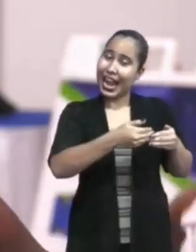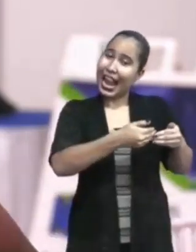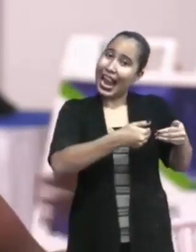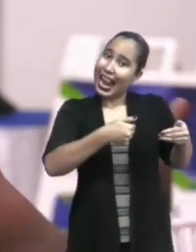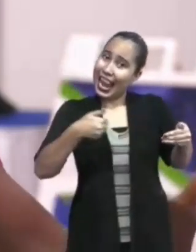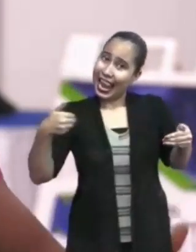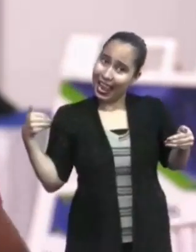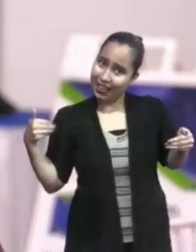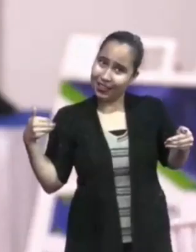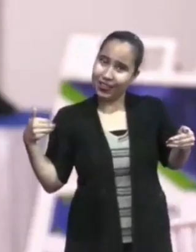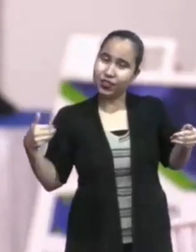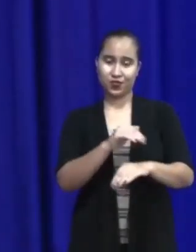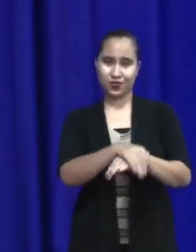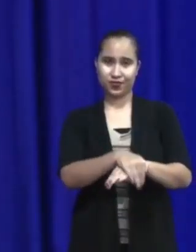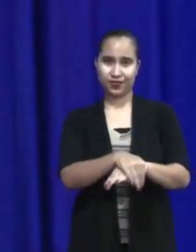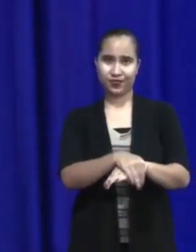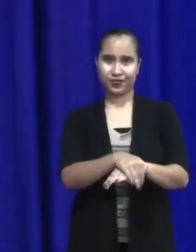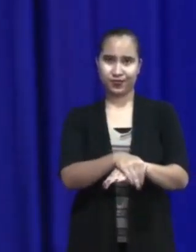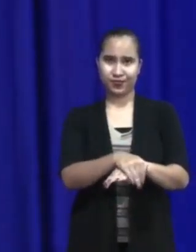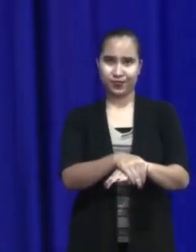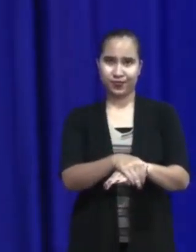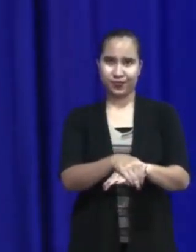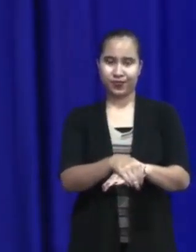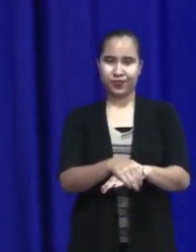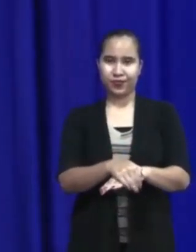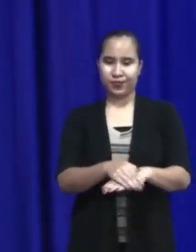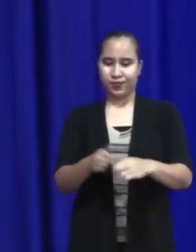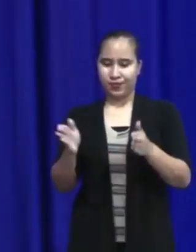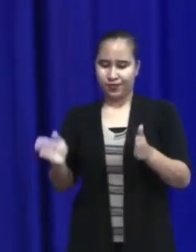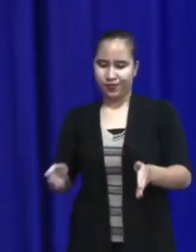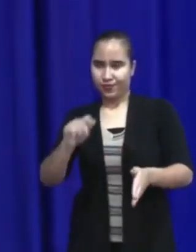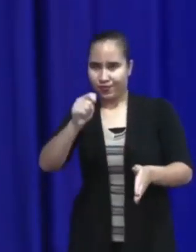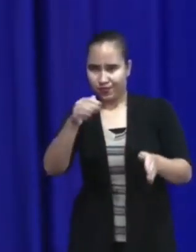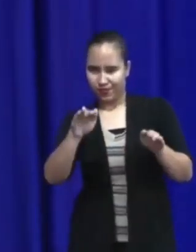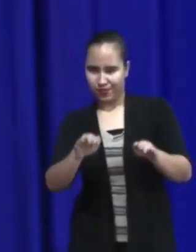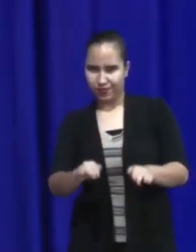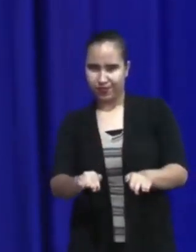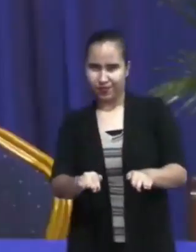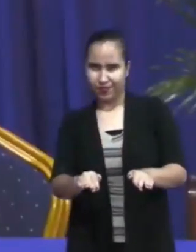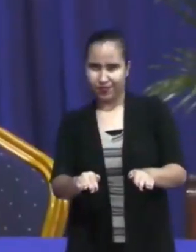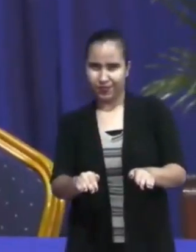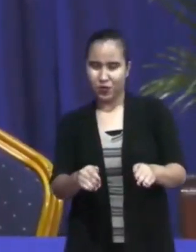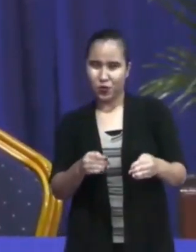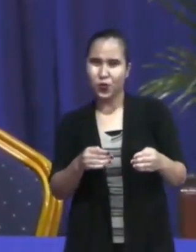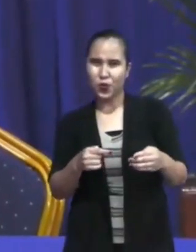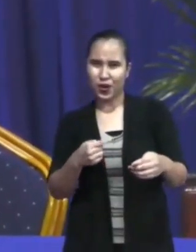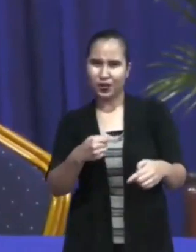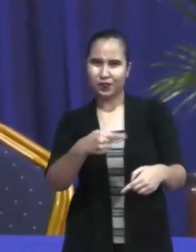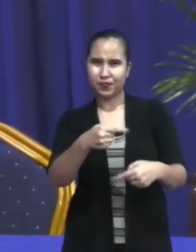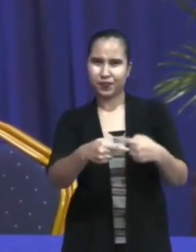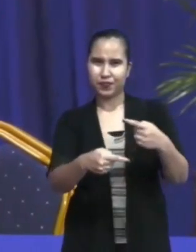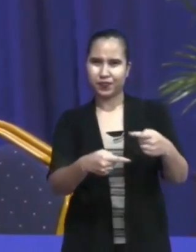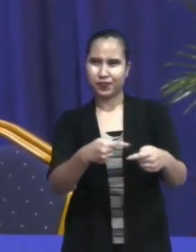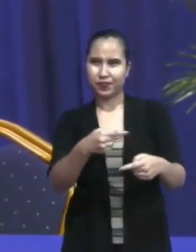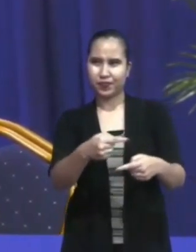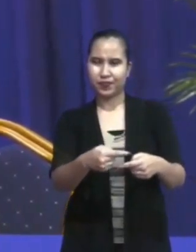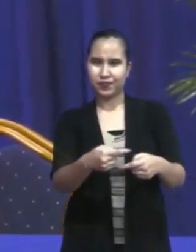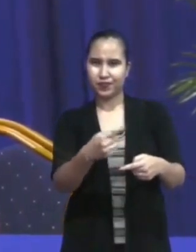worden door de regering. De partiele lockdown, inderdaad, we naderen twee data.